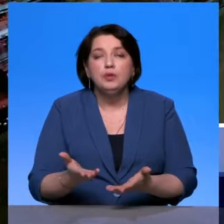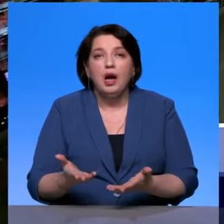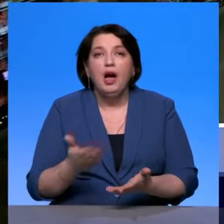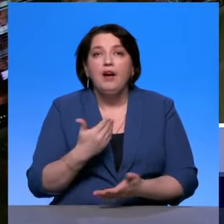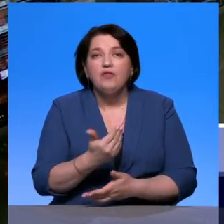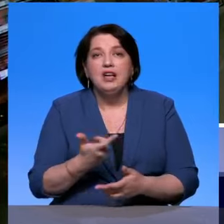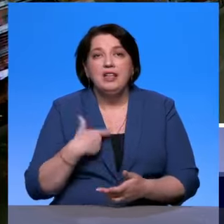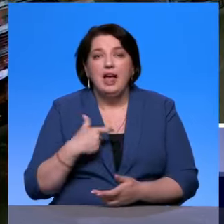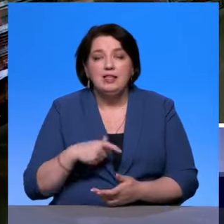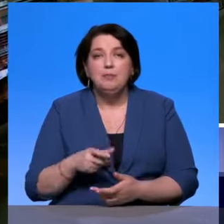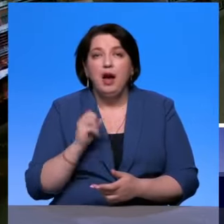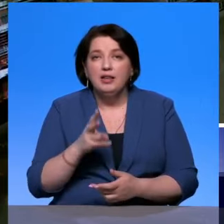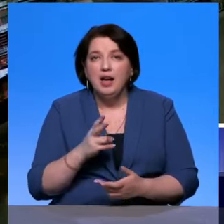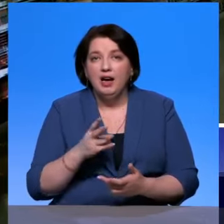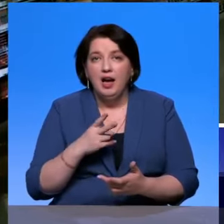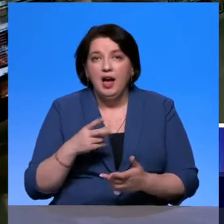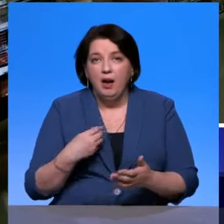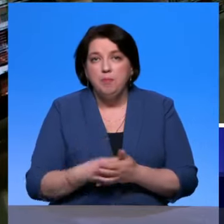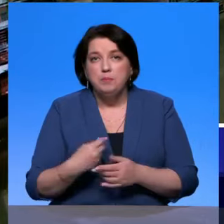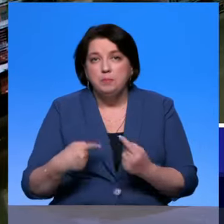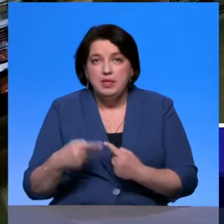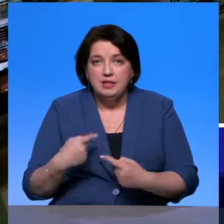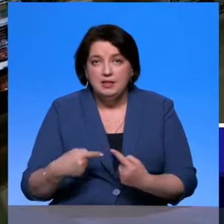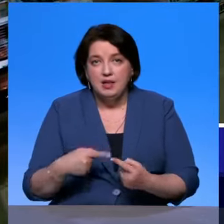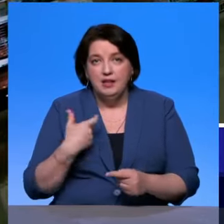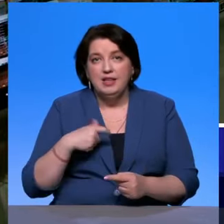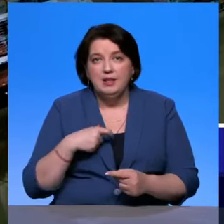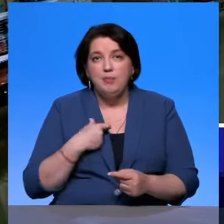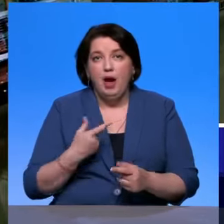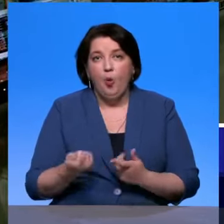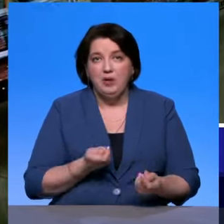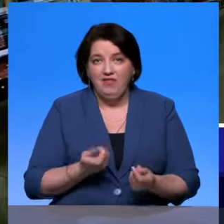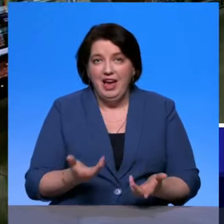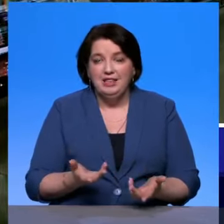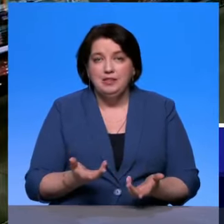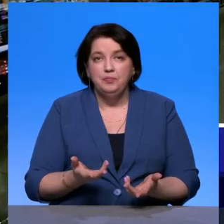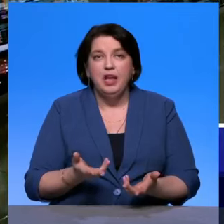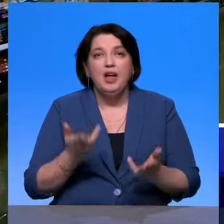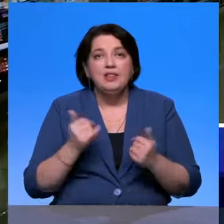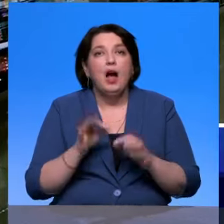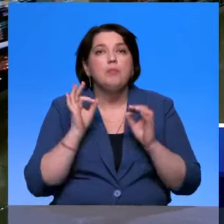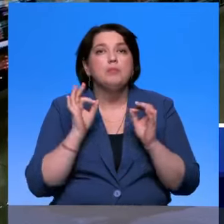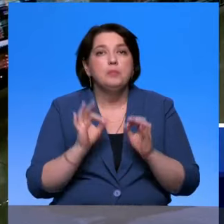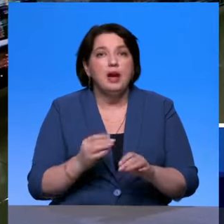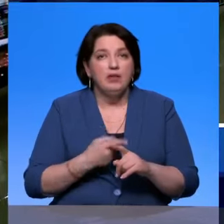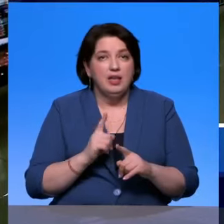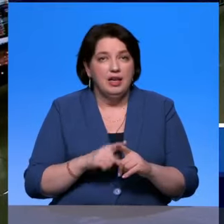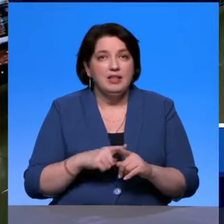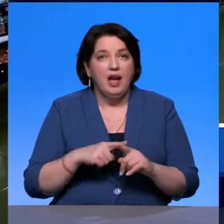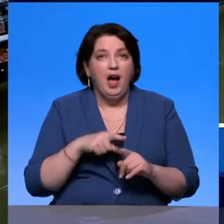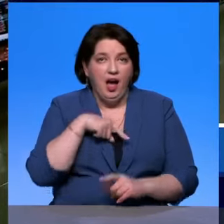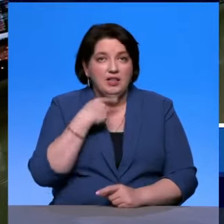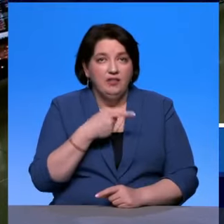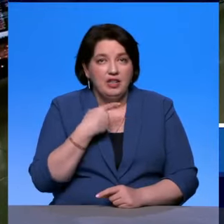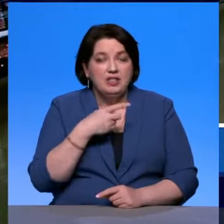берете как бизнес, правильно я понимаю? Вы абсолютно справедливо это замечаете. Но дело в том, что то, что